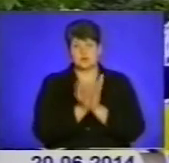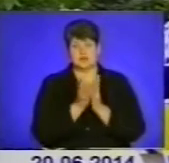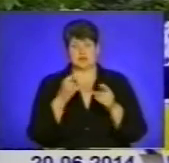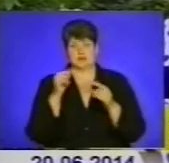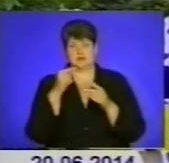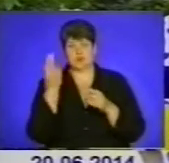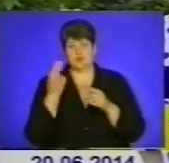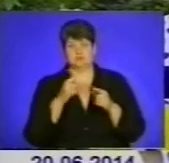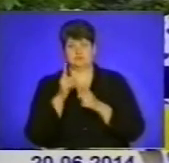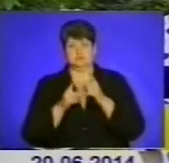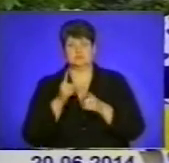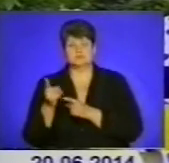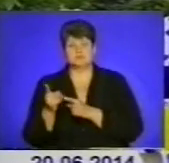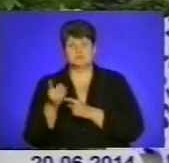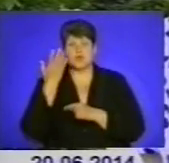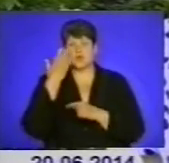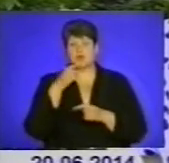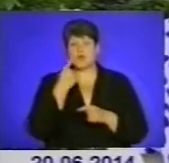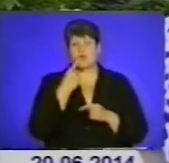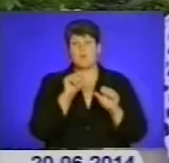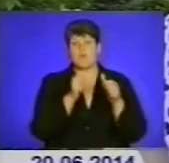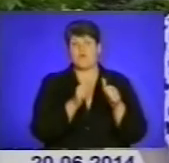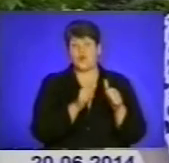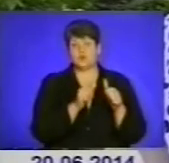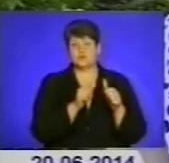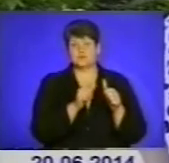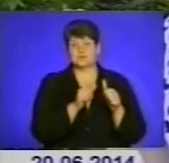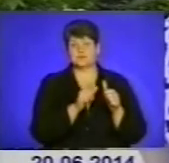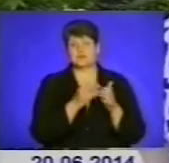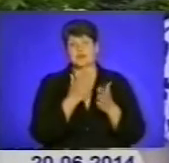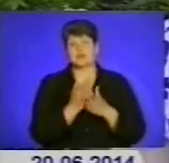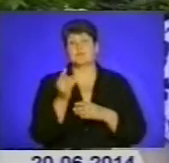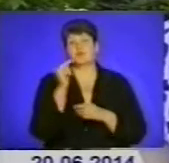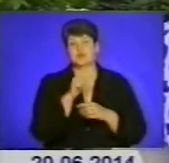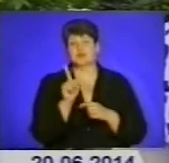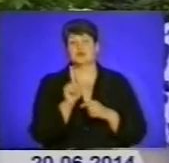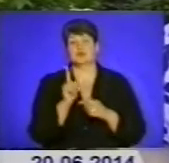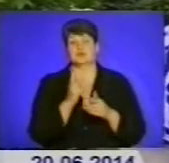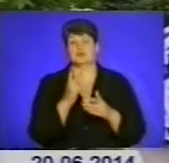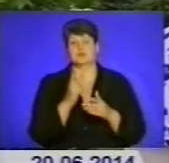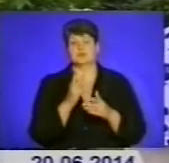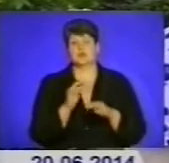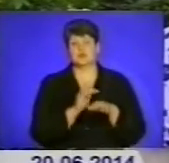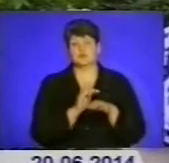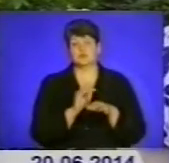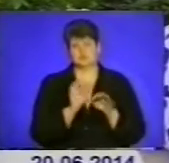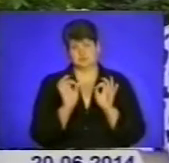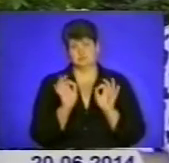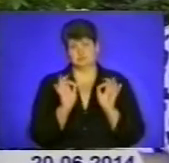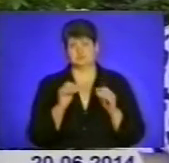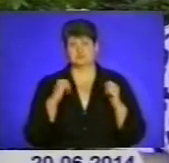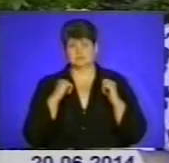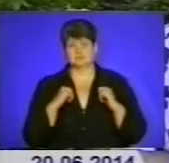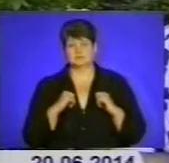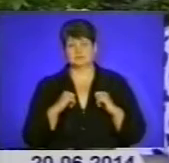забарвлення. Коли говоримо про форму, йдеться про те, що якщо абсолютно доброякісний процес, спокійний,